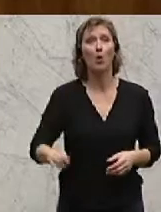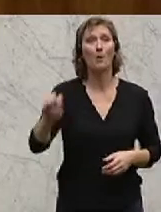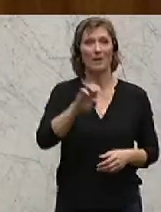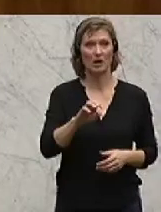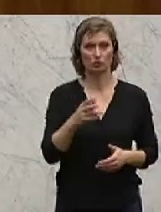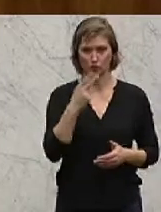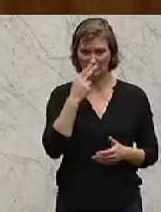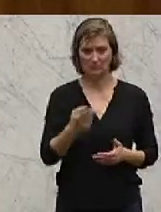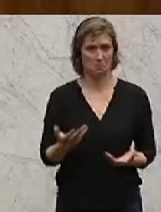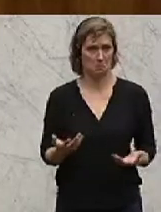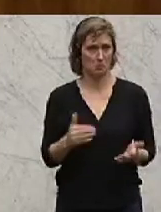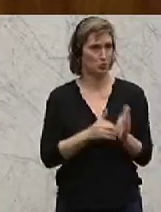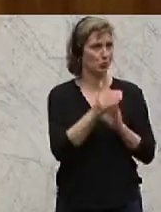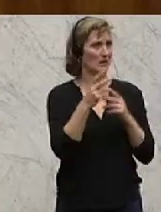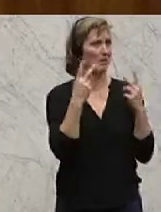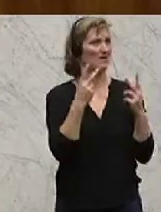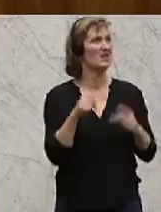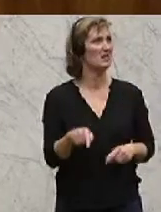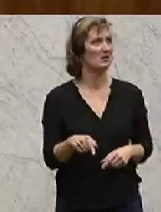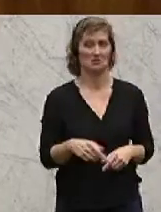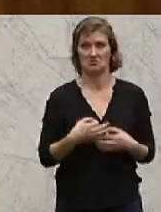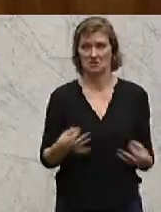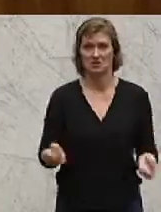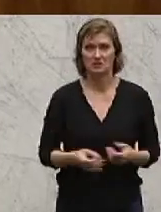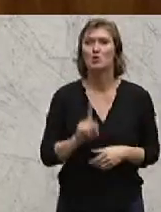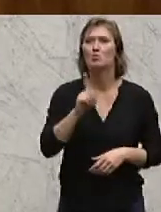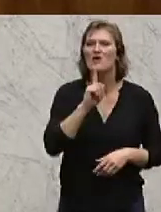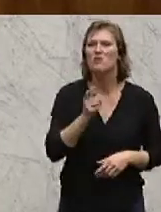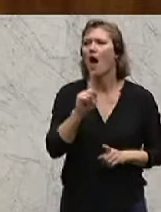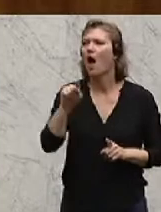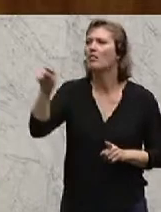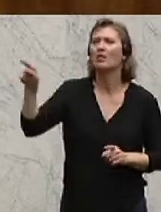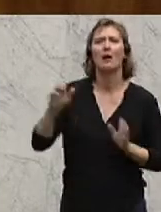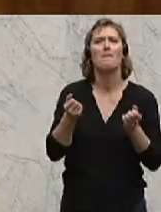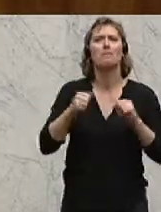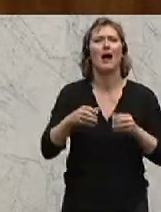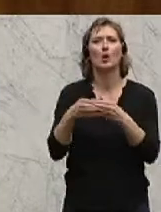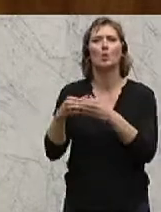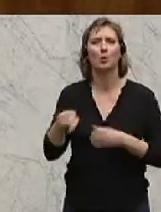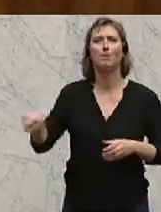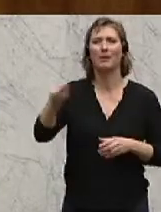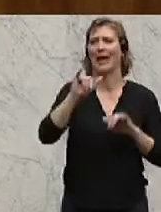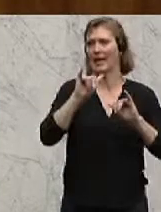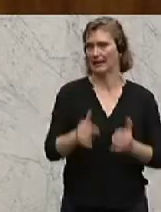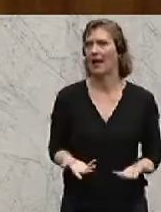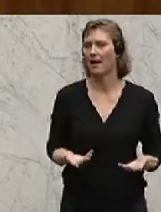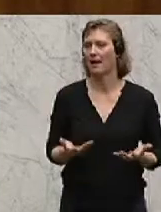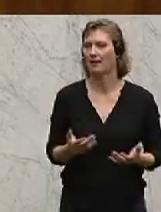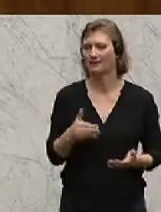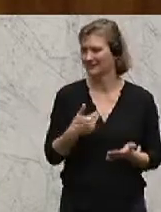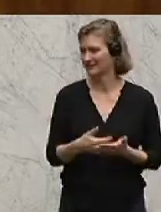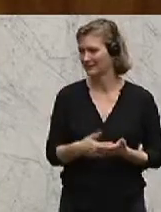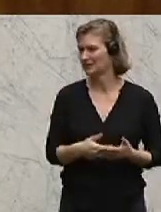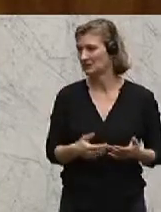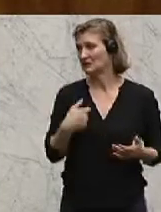Hypo sicherlich nicht. Das ist dem relevant dann, wann, am bestenfalls für manch andere Bankengruppe in Österreich. Und da